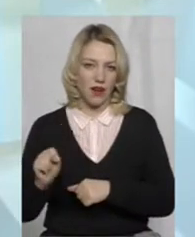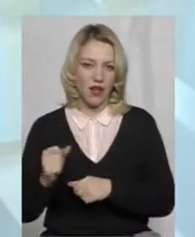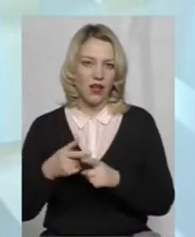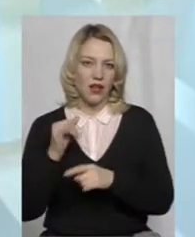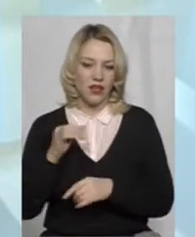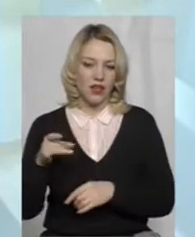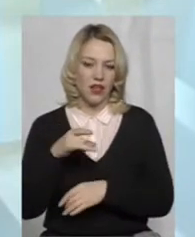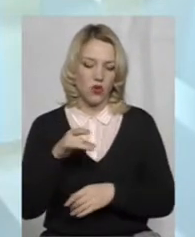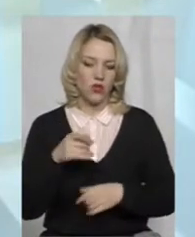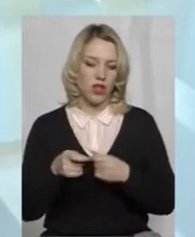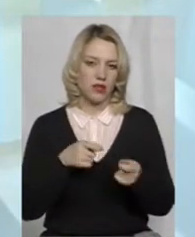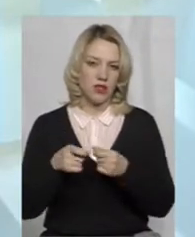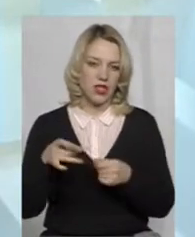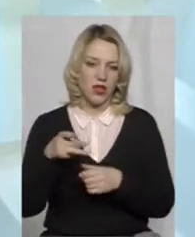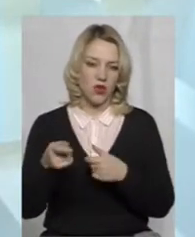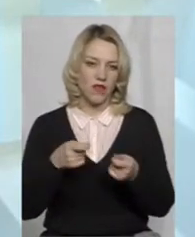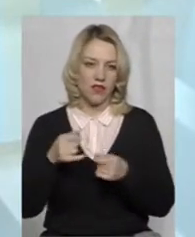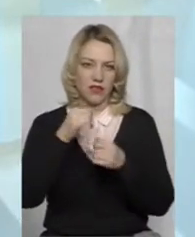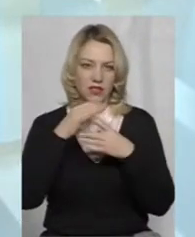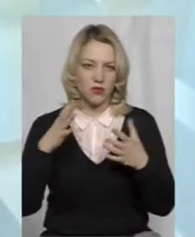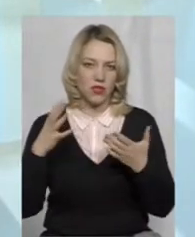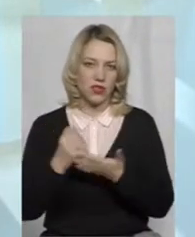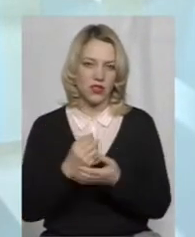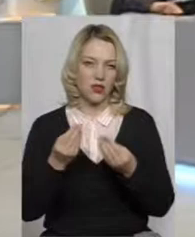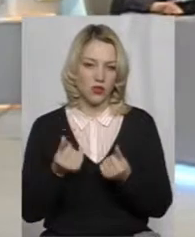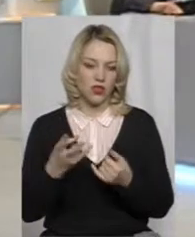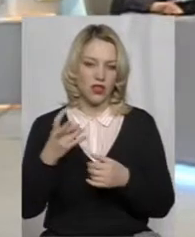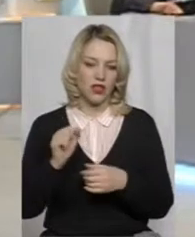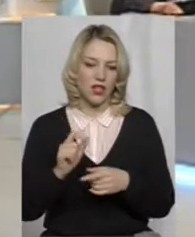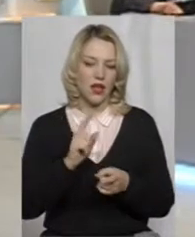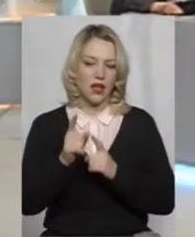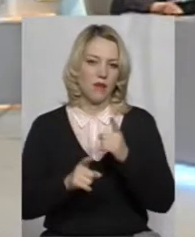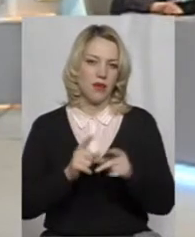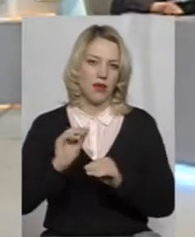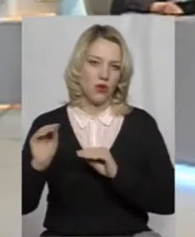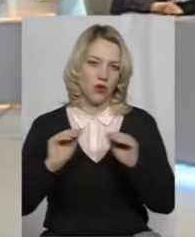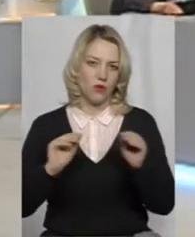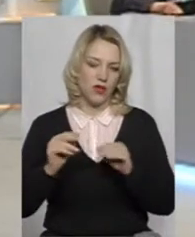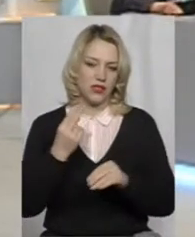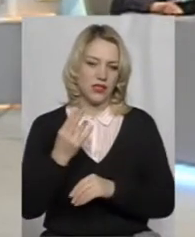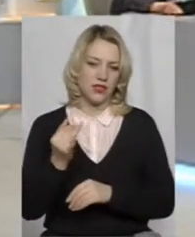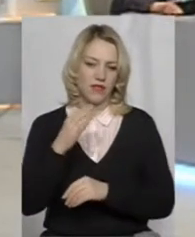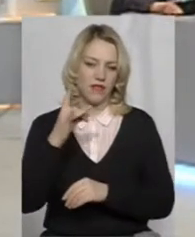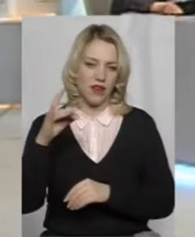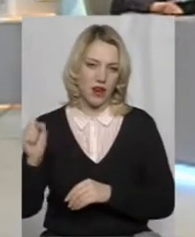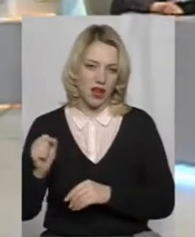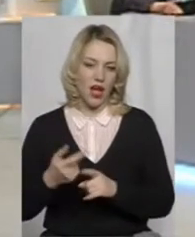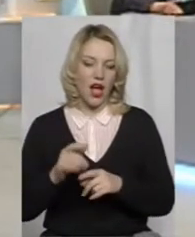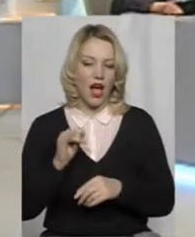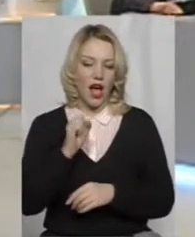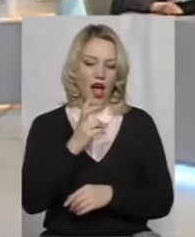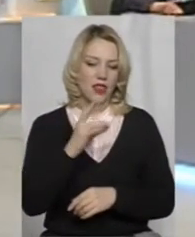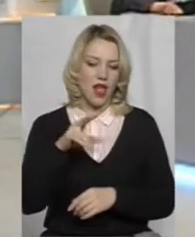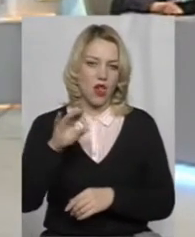адміністрація, районна влада не змогла знайти кошти на переобладнане в цифровий формат. А фільми в аналоговому форматі